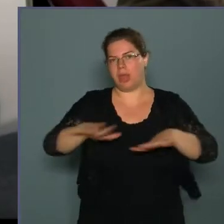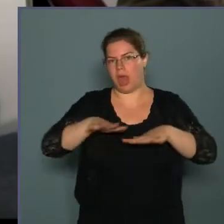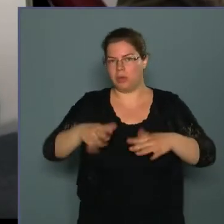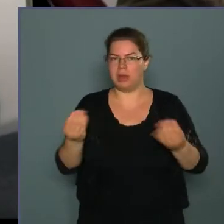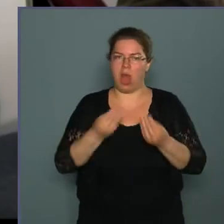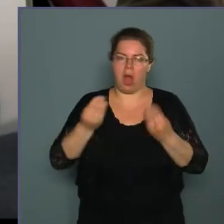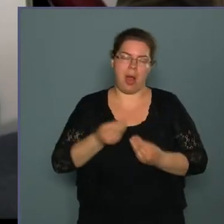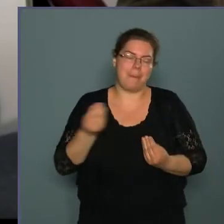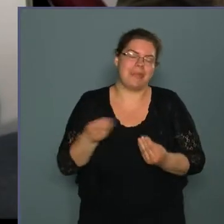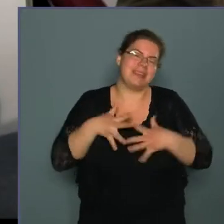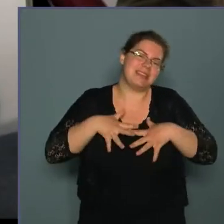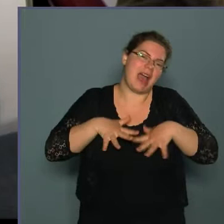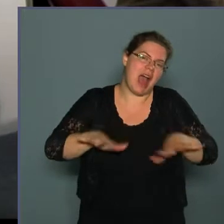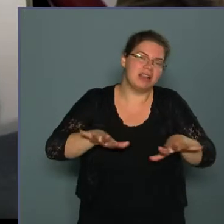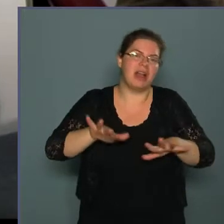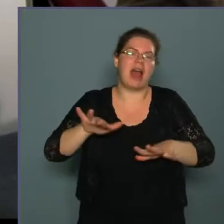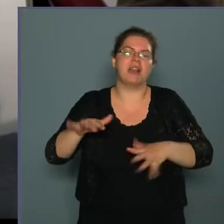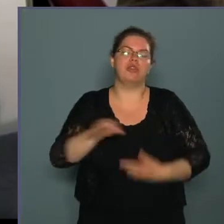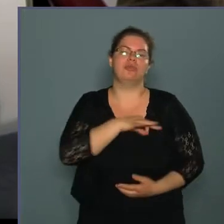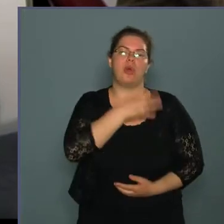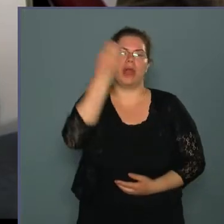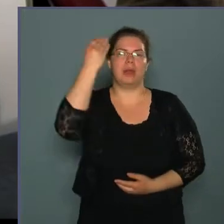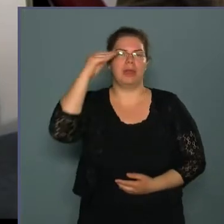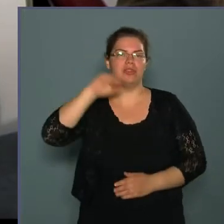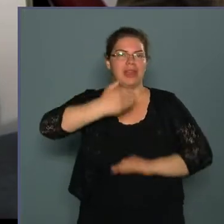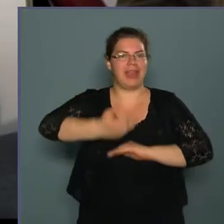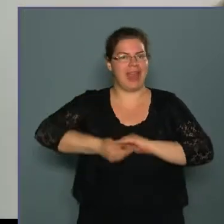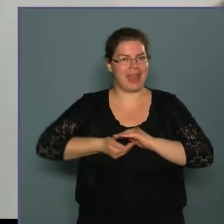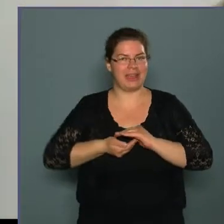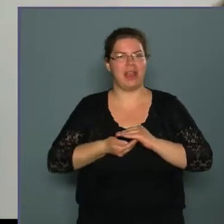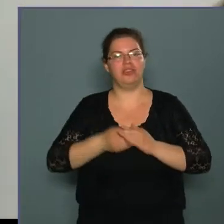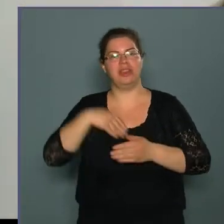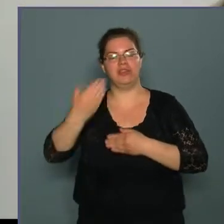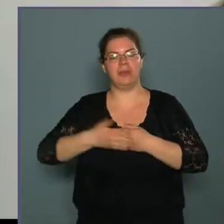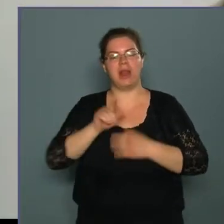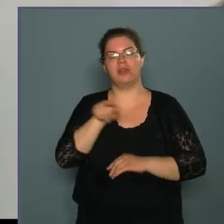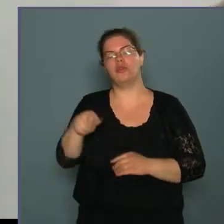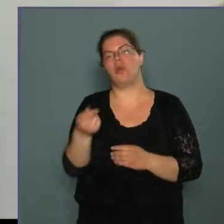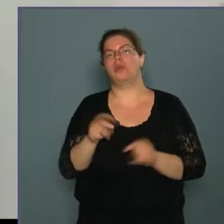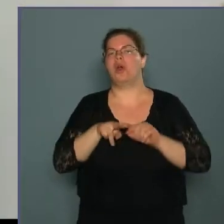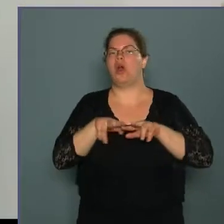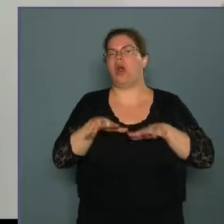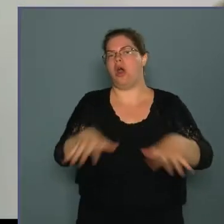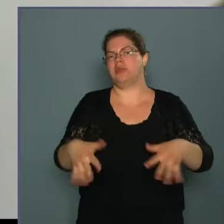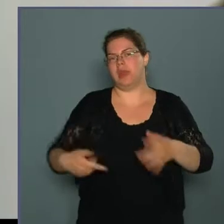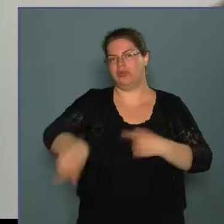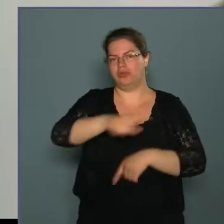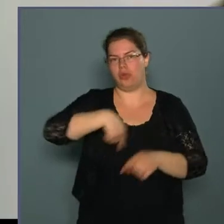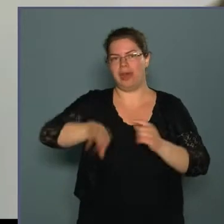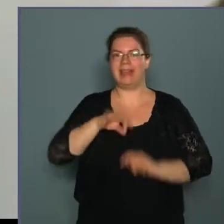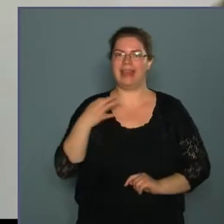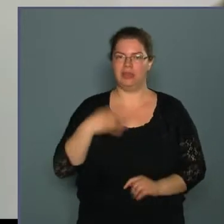amely az általános polgármesteri helyettesítés mellett az ön hatásköre, az